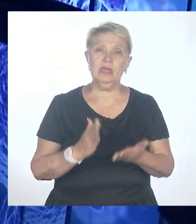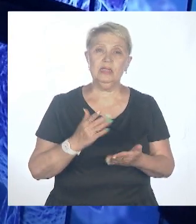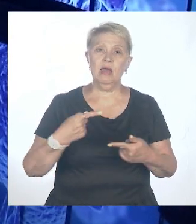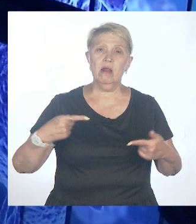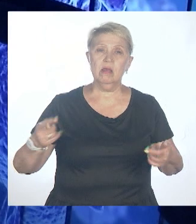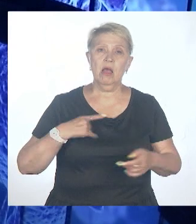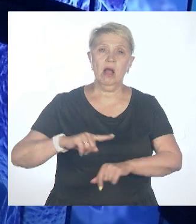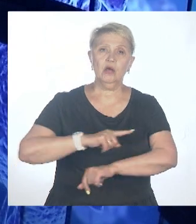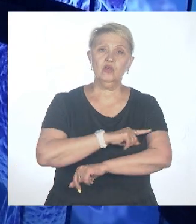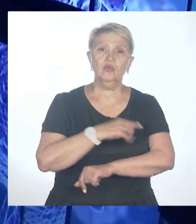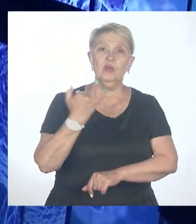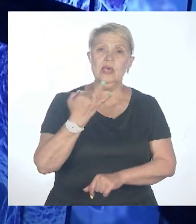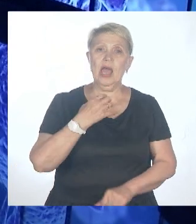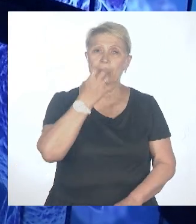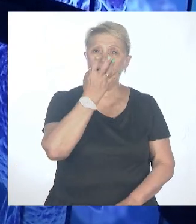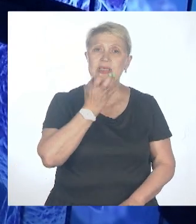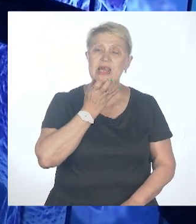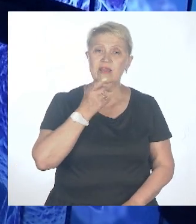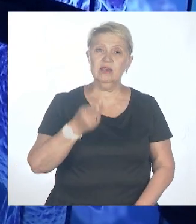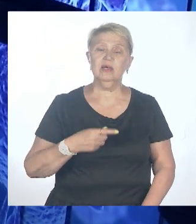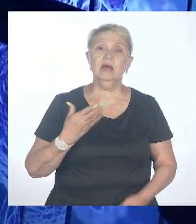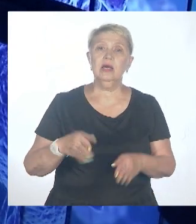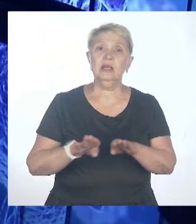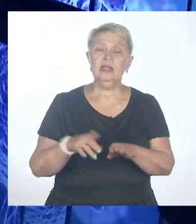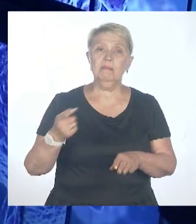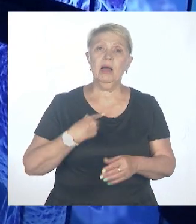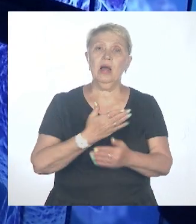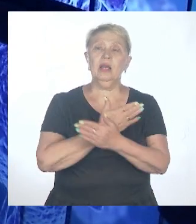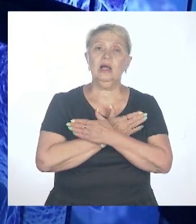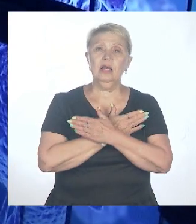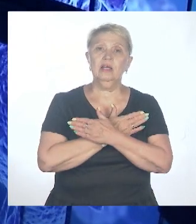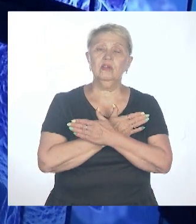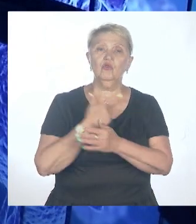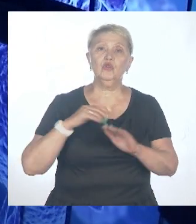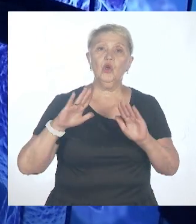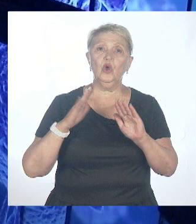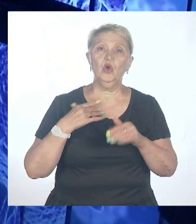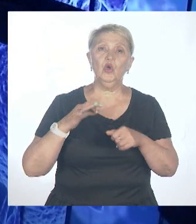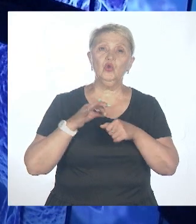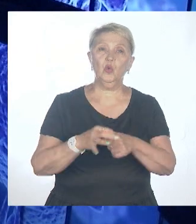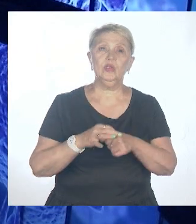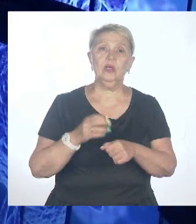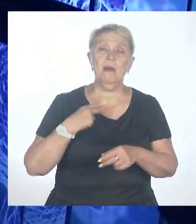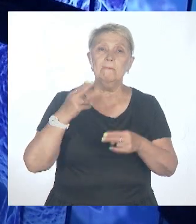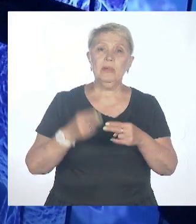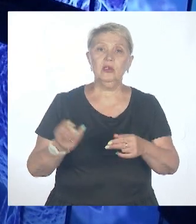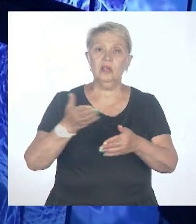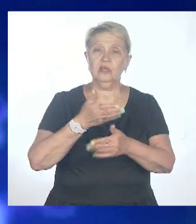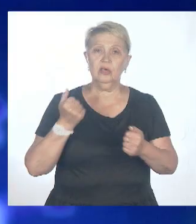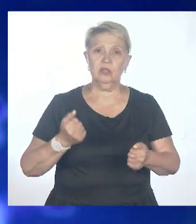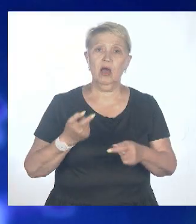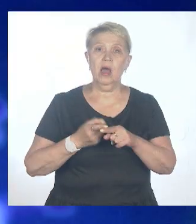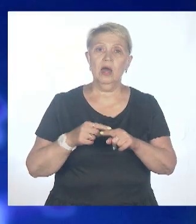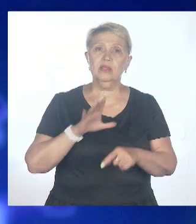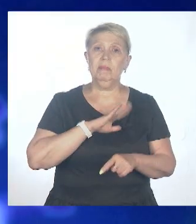там существуют обезьяны, все остальное. И там летальные исходы не прекращались вообще никогда. Это просто первый